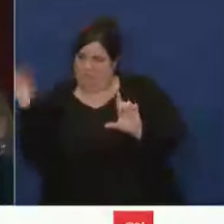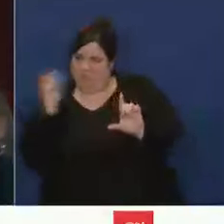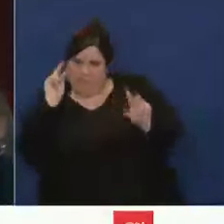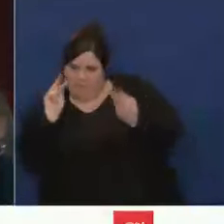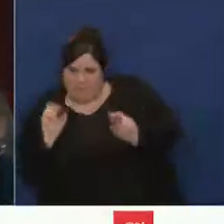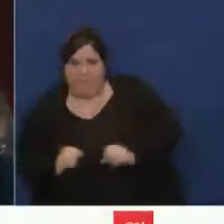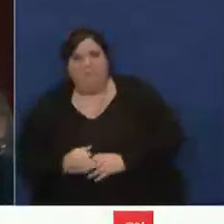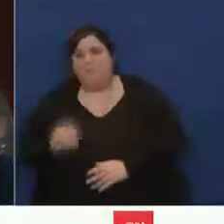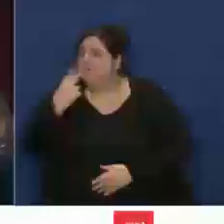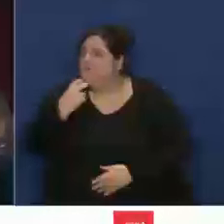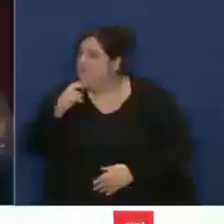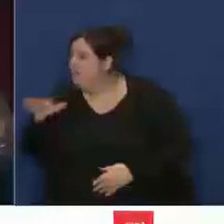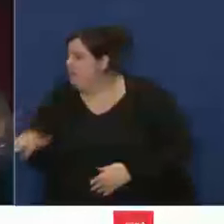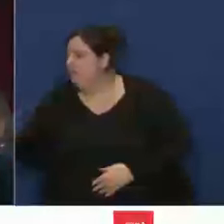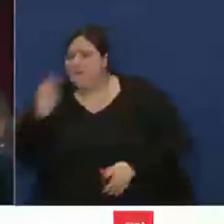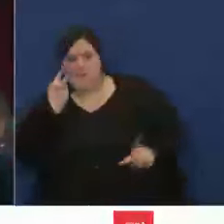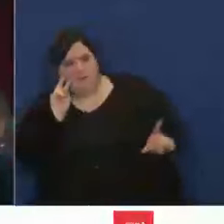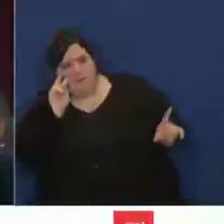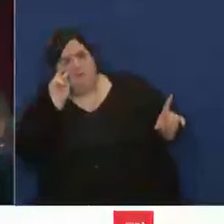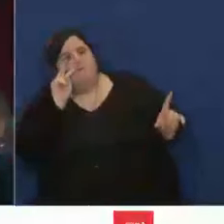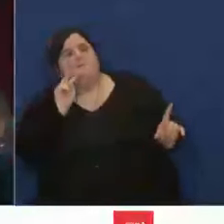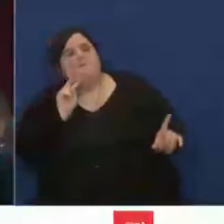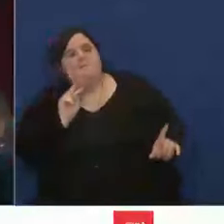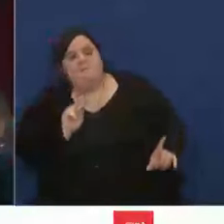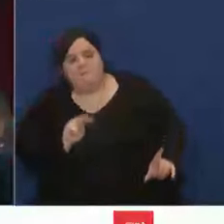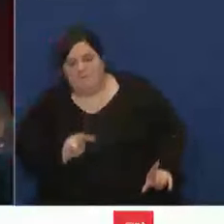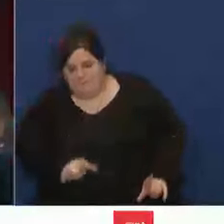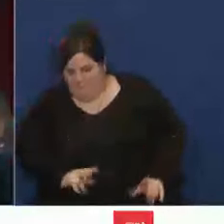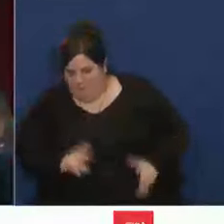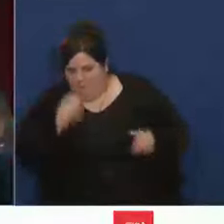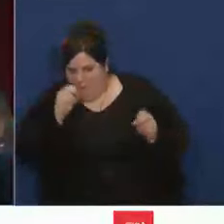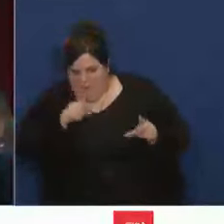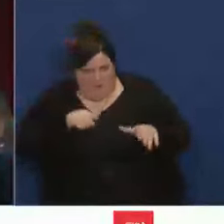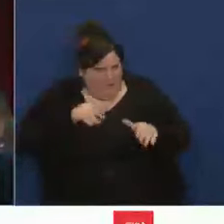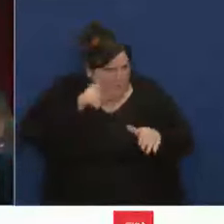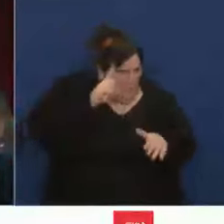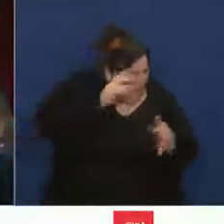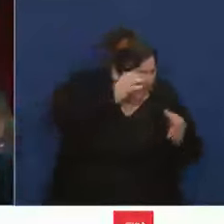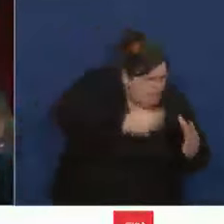concitoyens de leur donner la possibilité de comprendre la démarche qui est la nôtre. Je vous remercie.